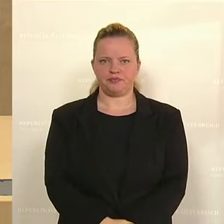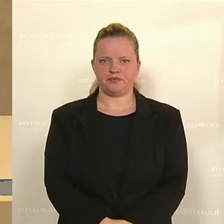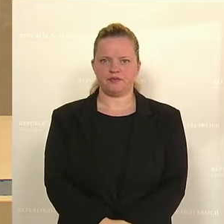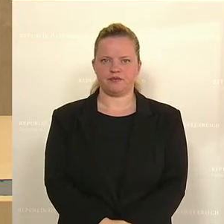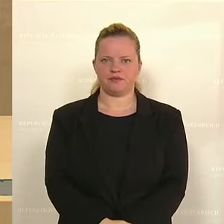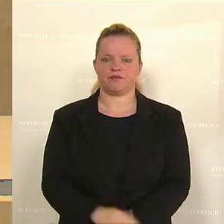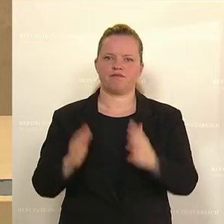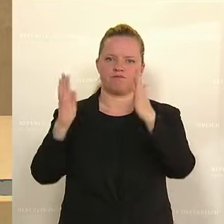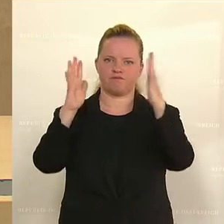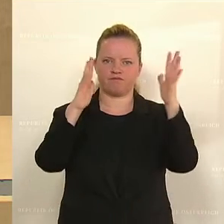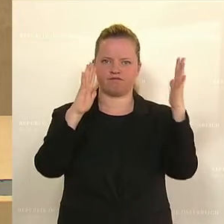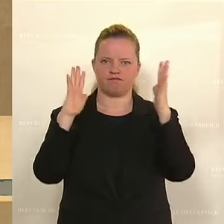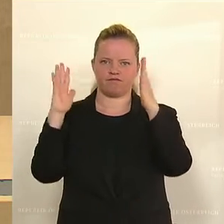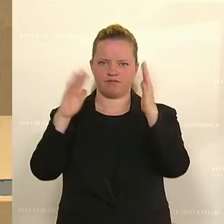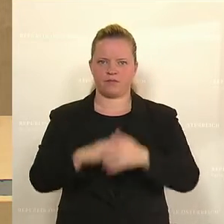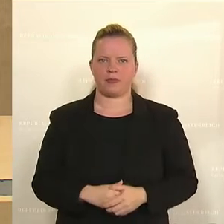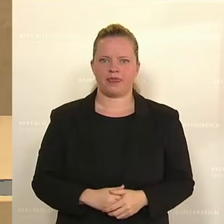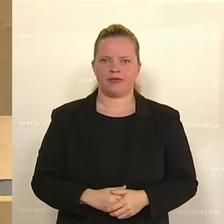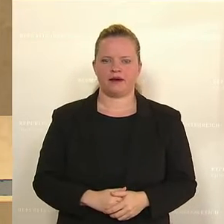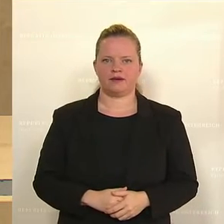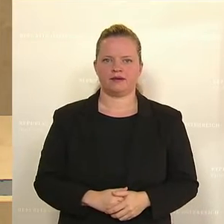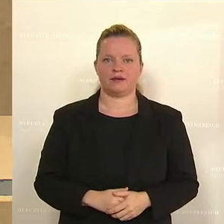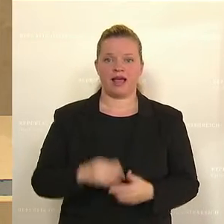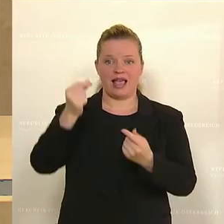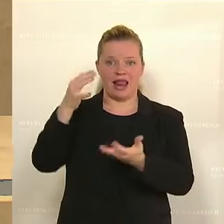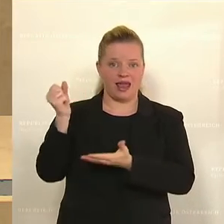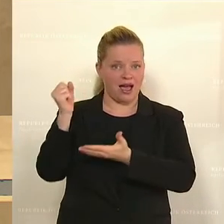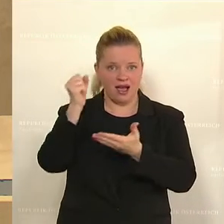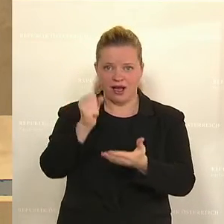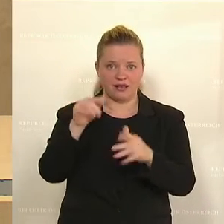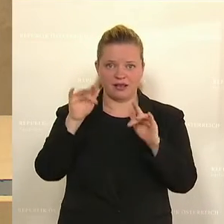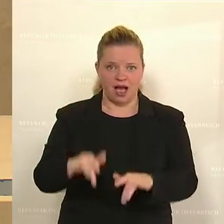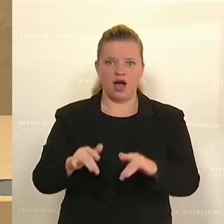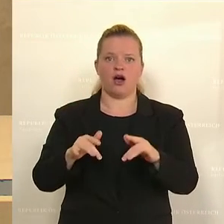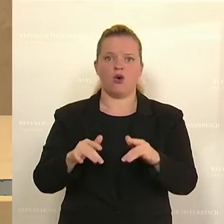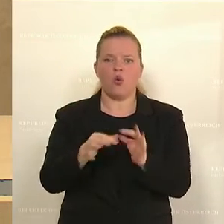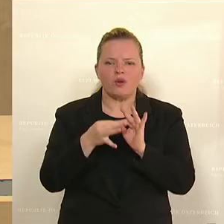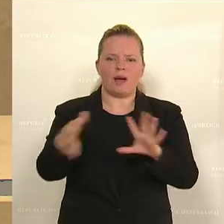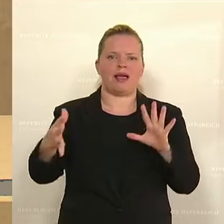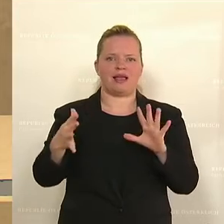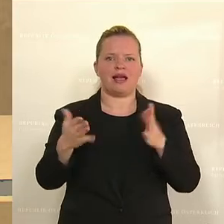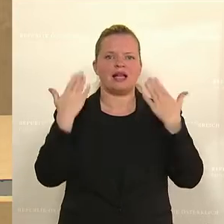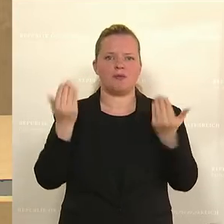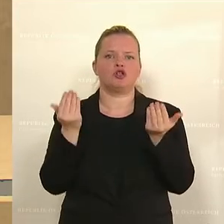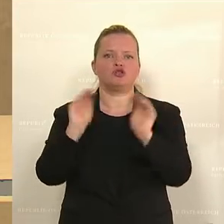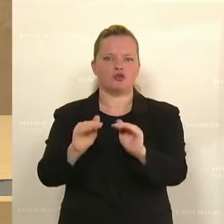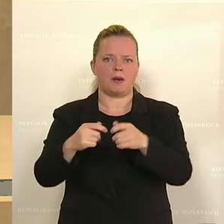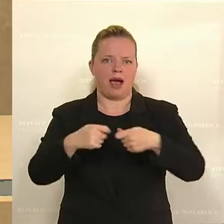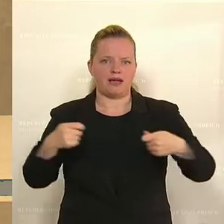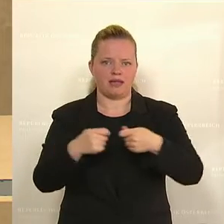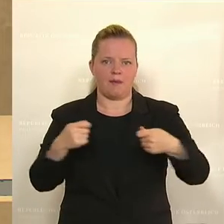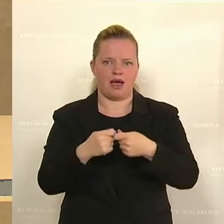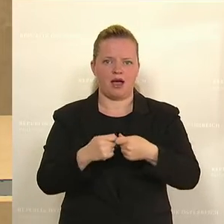Und im Übrigen werden diese Gelder fließen, unabhängig von jeder Klimaschutzmaßnahme. Milliarden fließen da jetzt an die